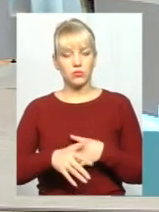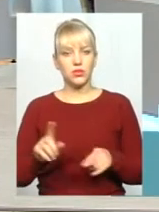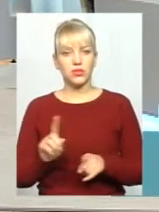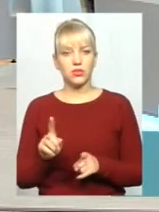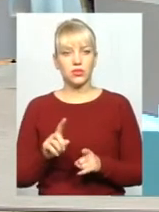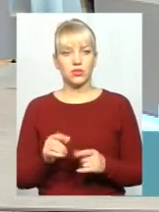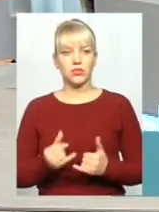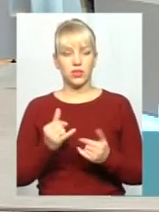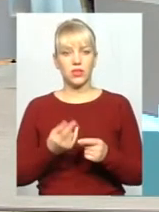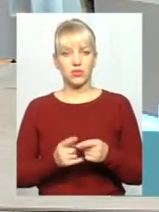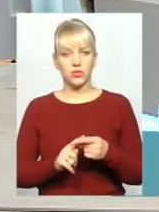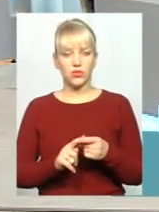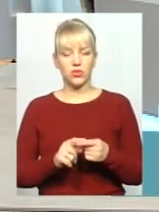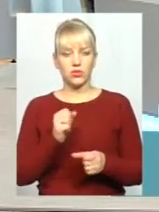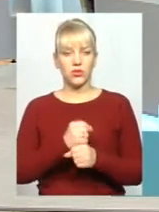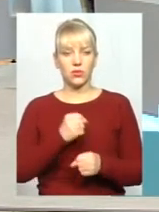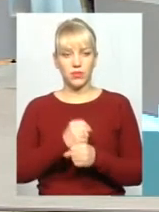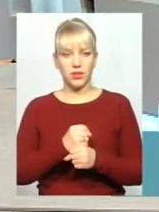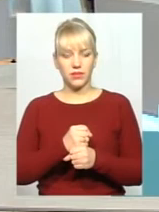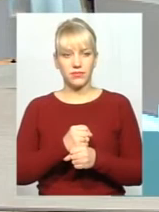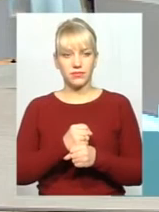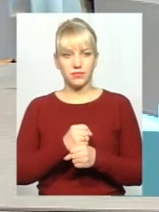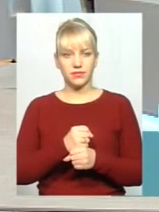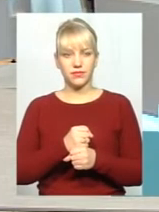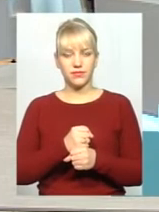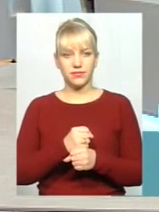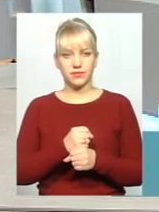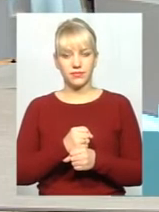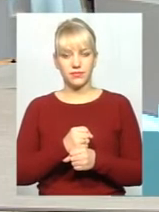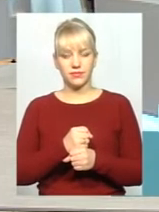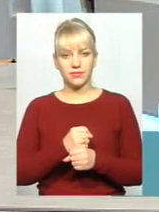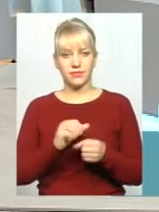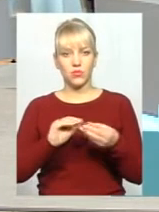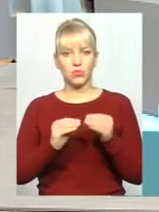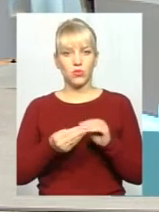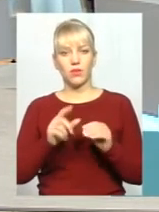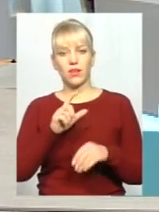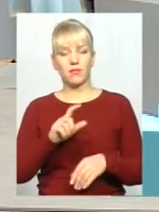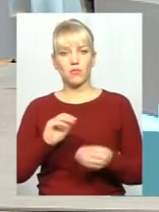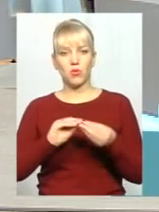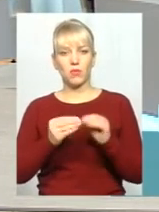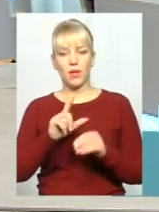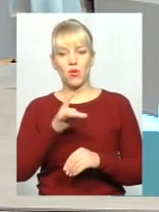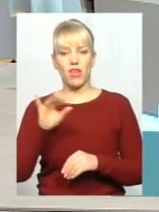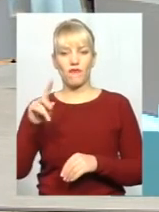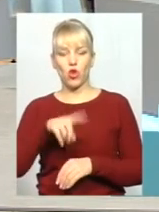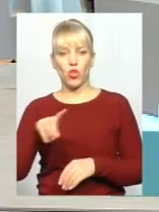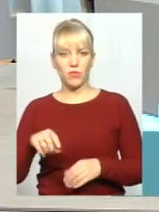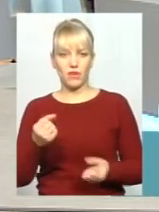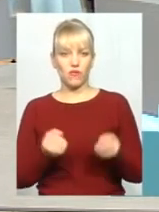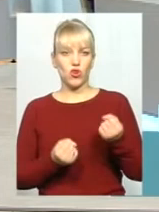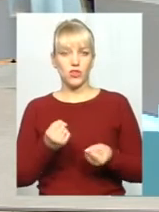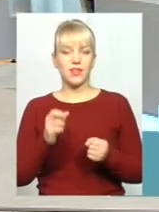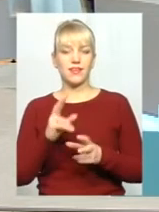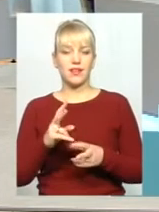для чого зробили, що... проблему євро-номера. водій, як